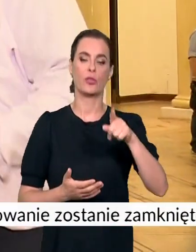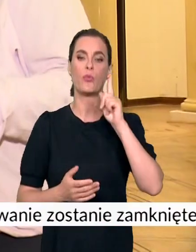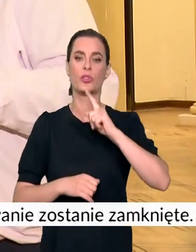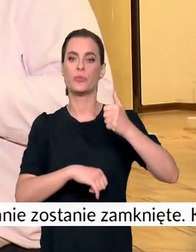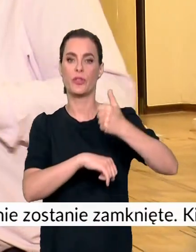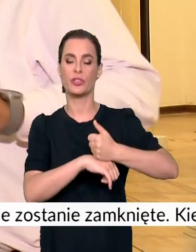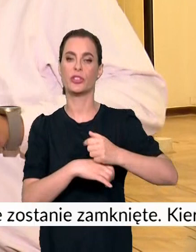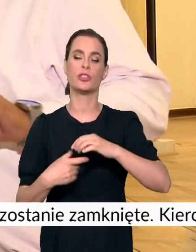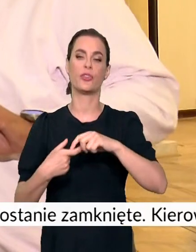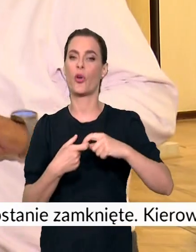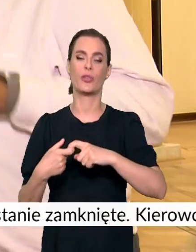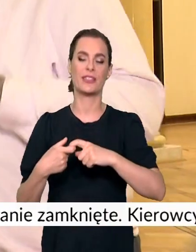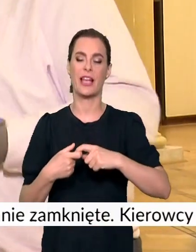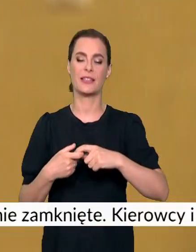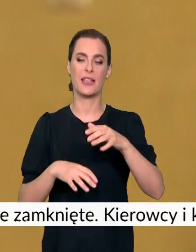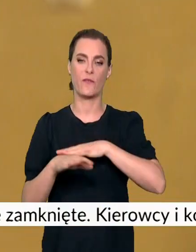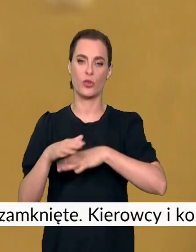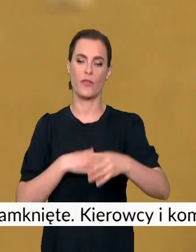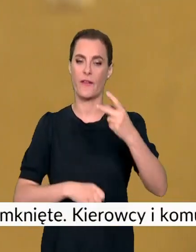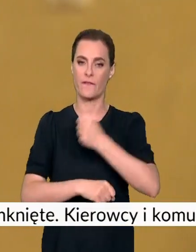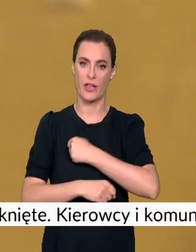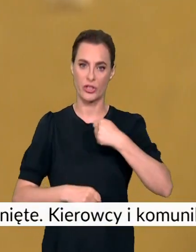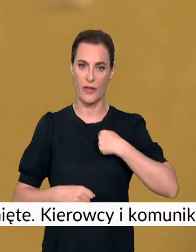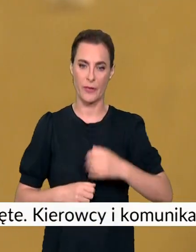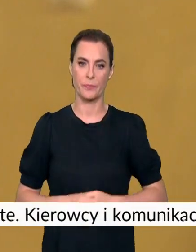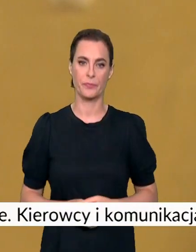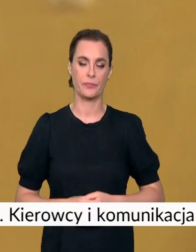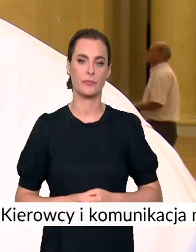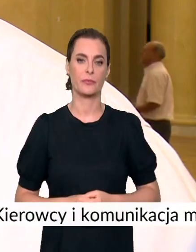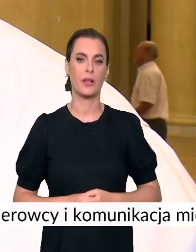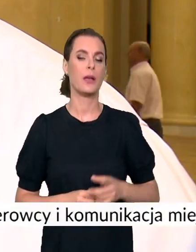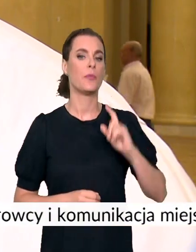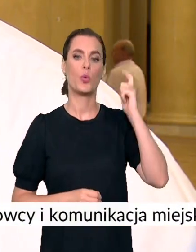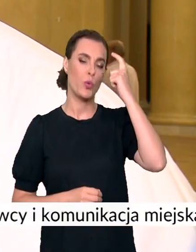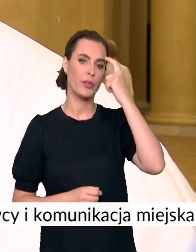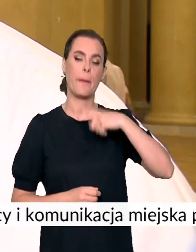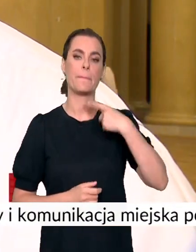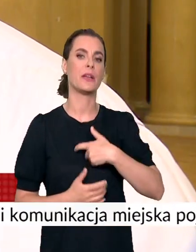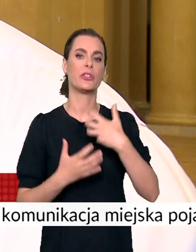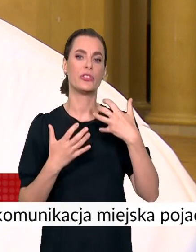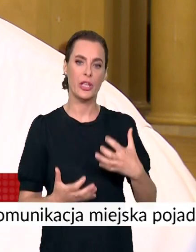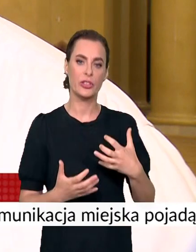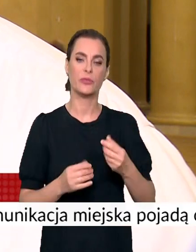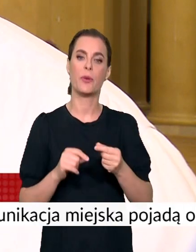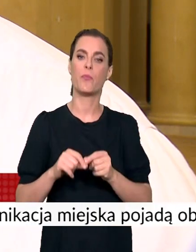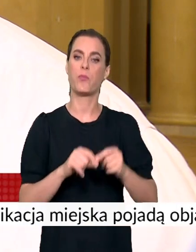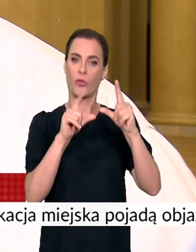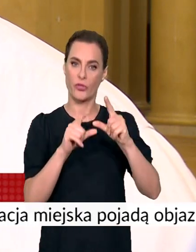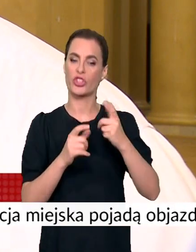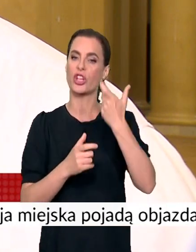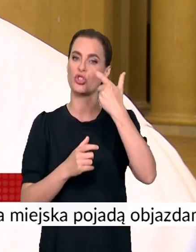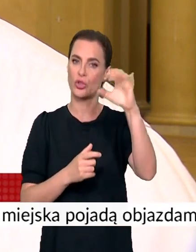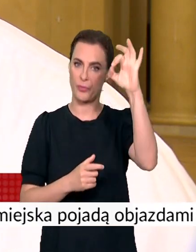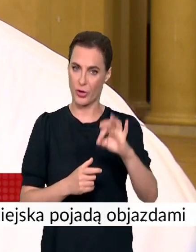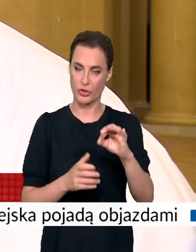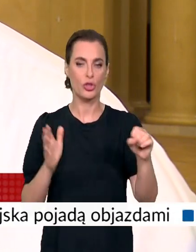przewodniczący Związku Zawodowego Taksówkarzy Warszawskich. W pierwszym projekcie obywatelskim chcieliśmy podwyżki o 100%